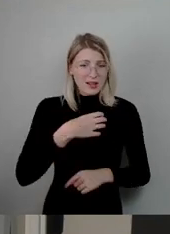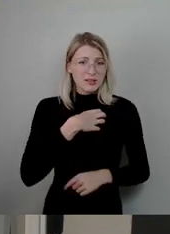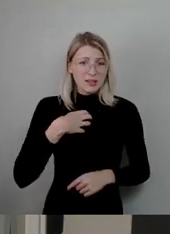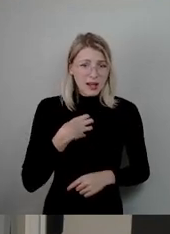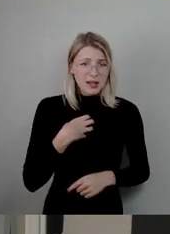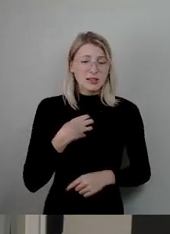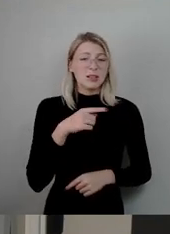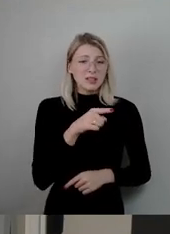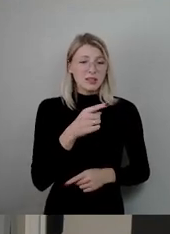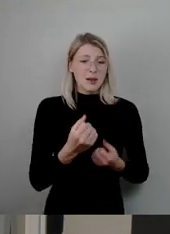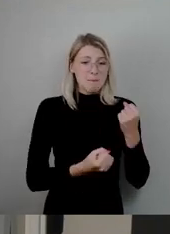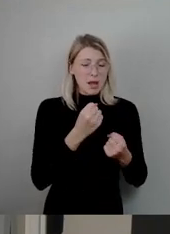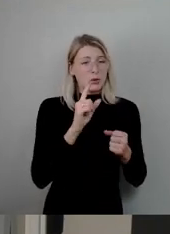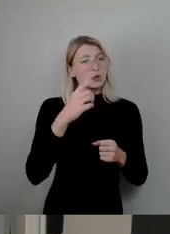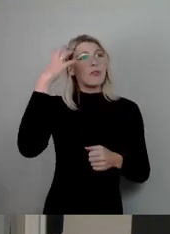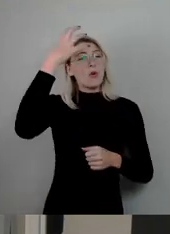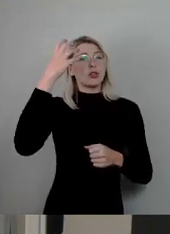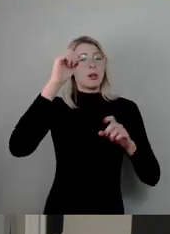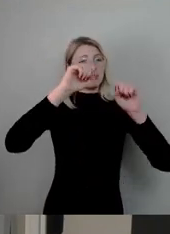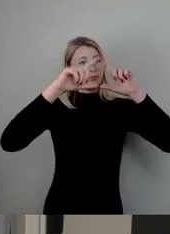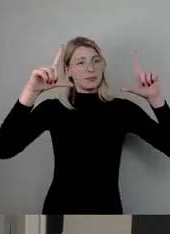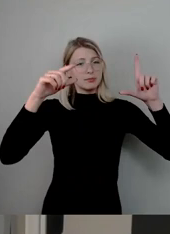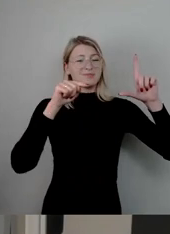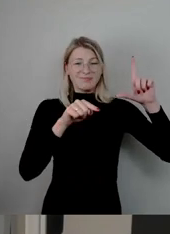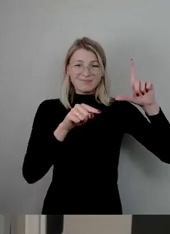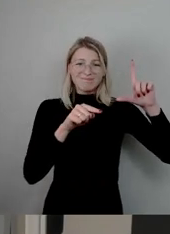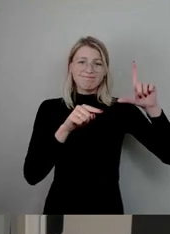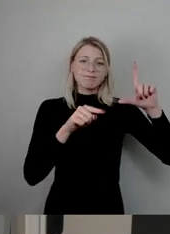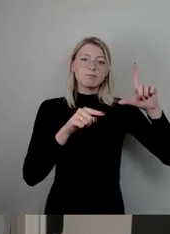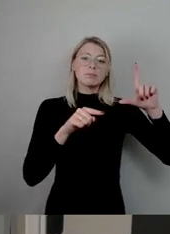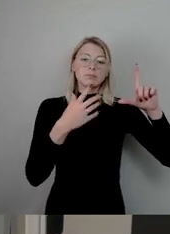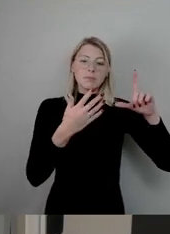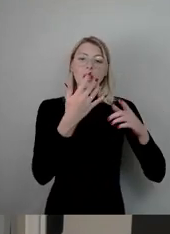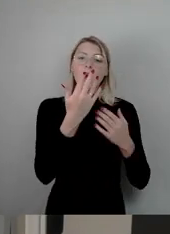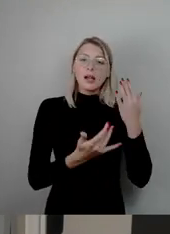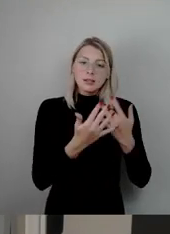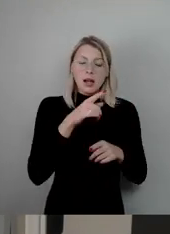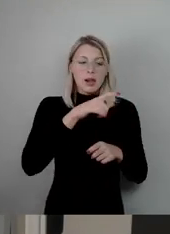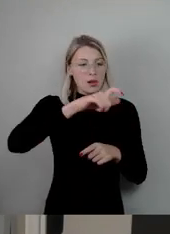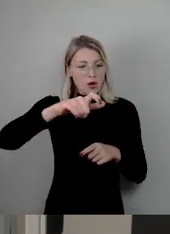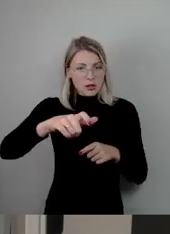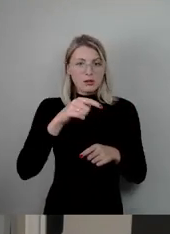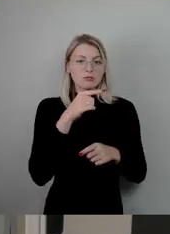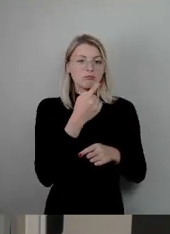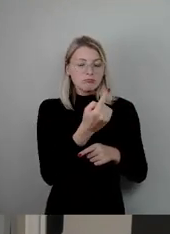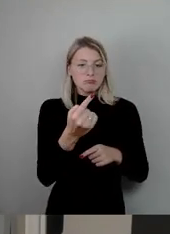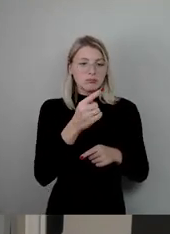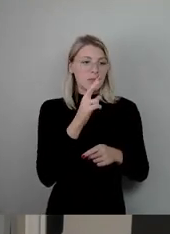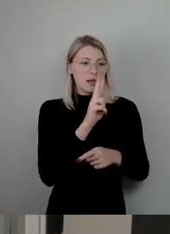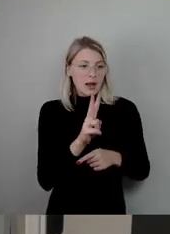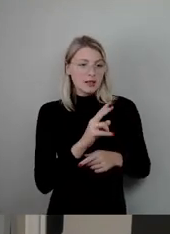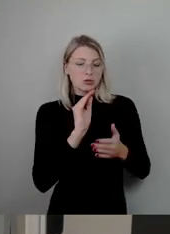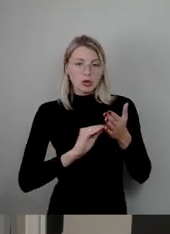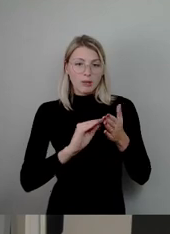Menge muss man sich vorstellen. Das ist die Anzahl von Menschen, die nicht lesen und schreiben können.